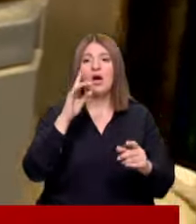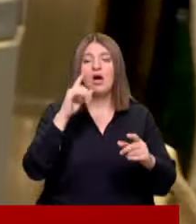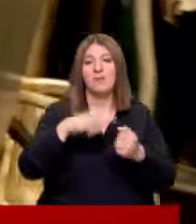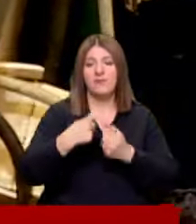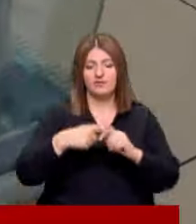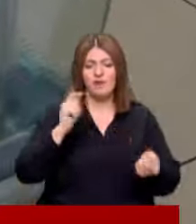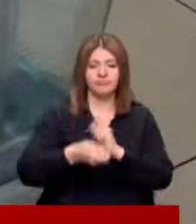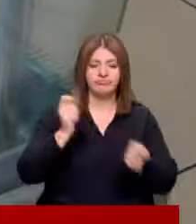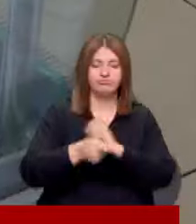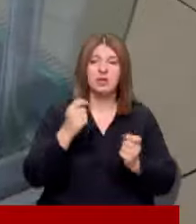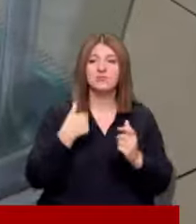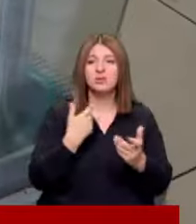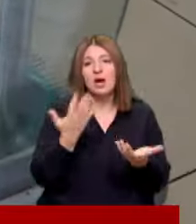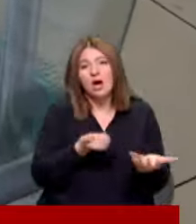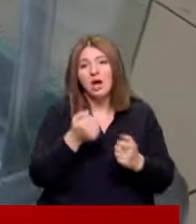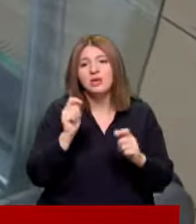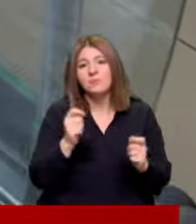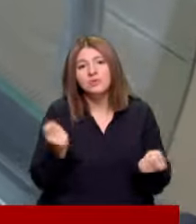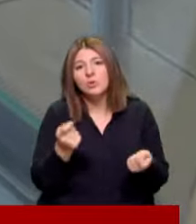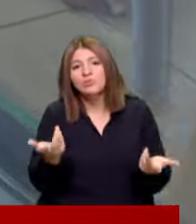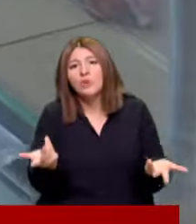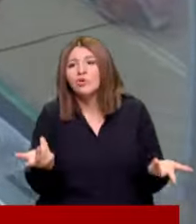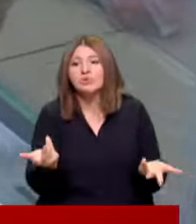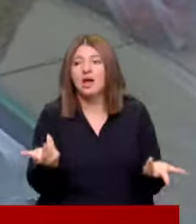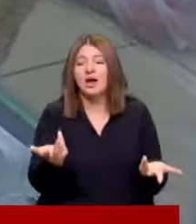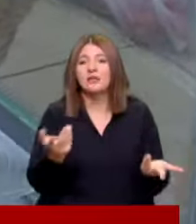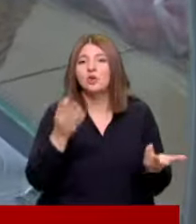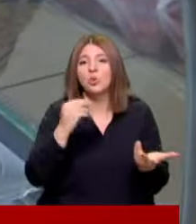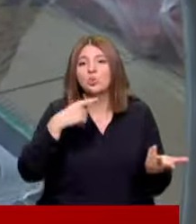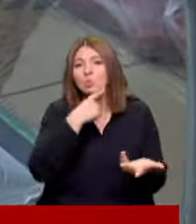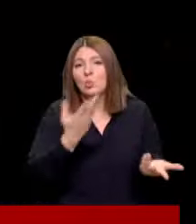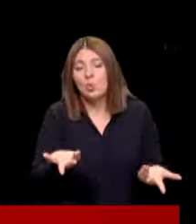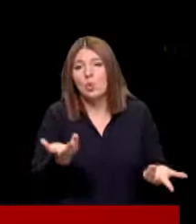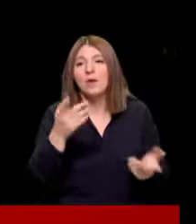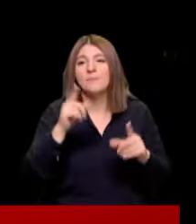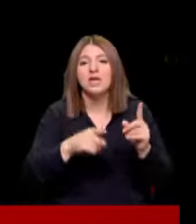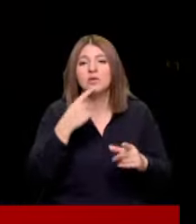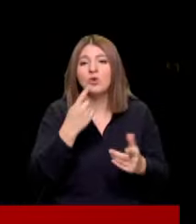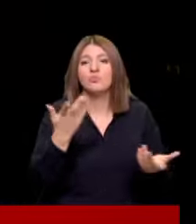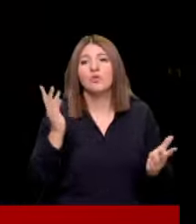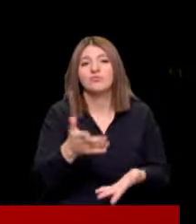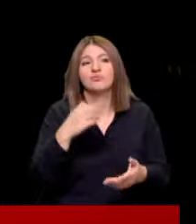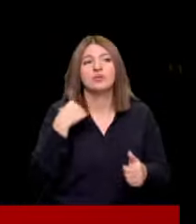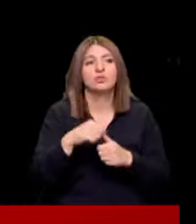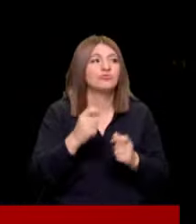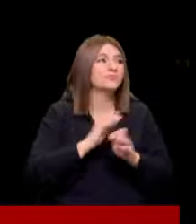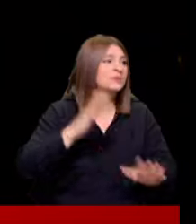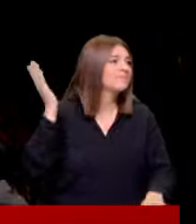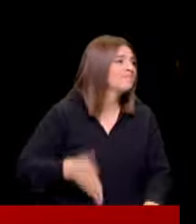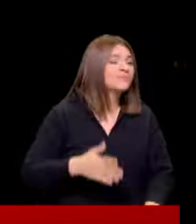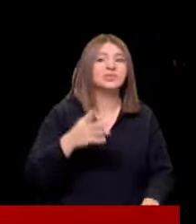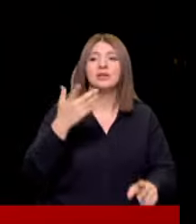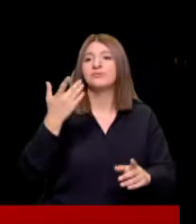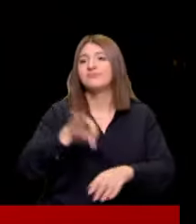değişiyor artık fiyatlar Yetişmeye çalışmaya çalışıyoruz Yani çok zor Bazen diyorum ki Of diyorum yine sütü bitti diyorum